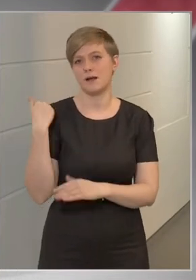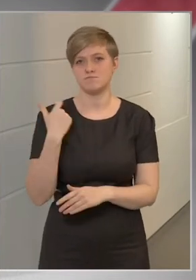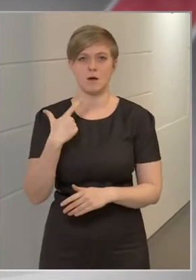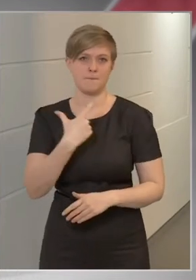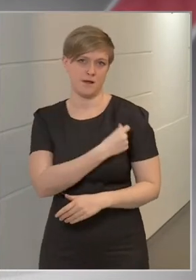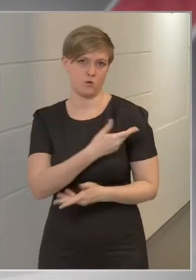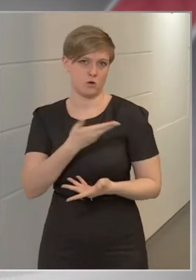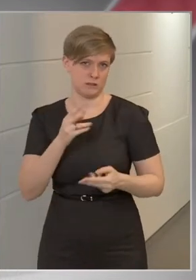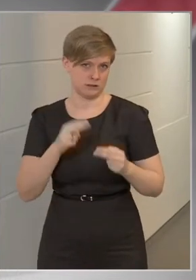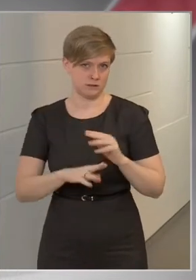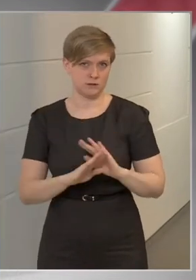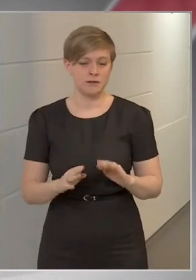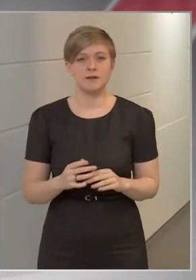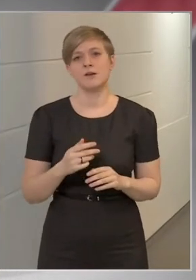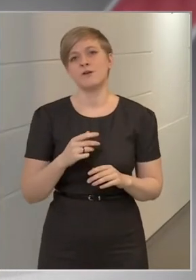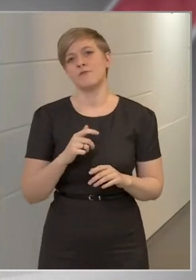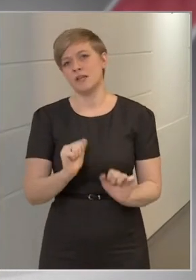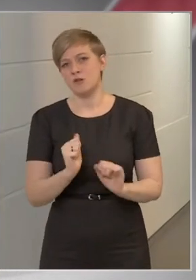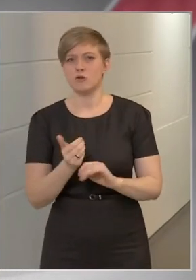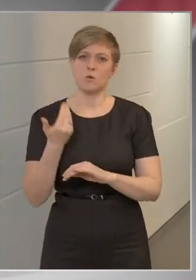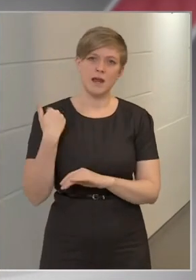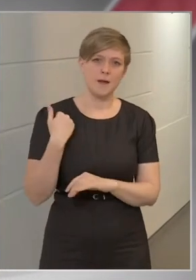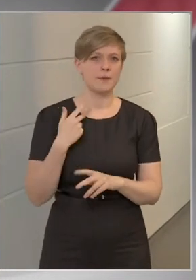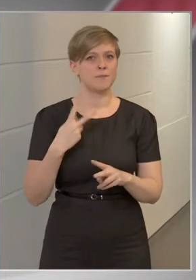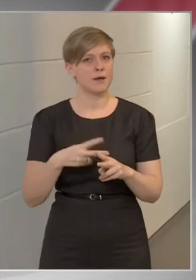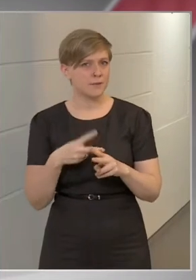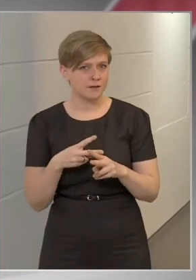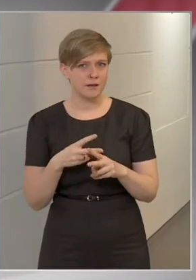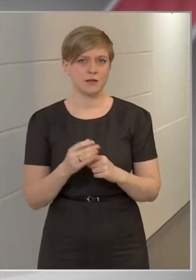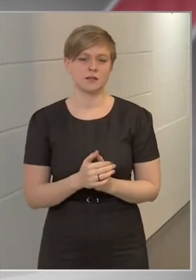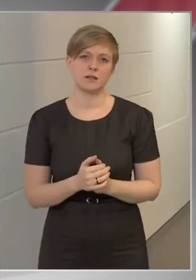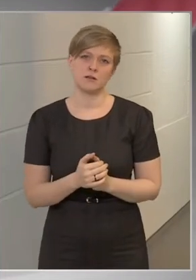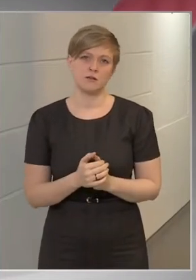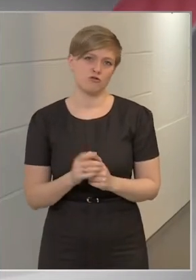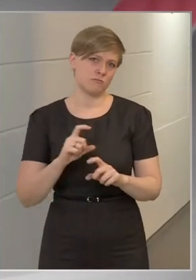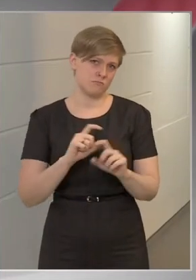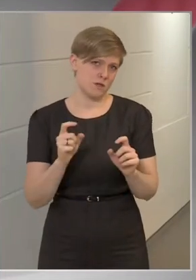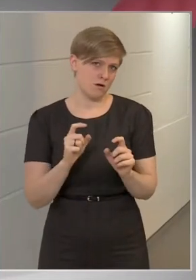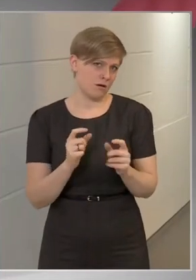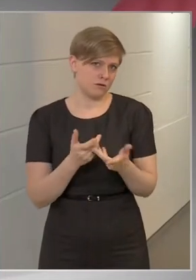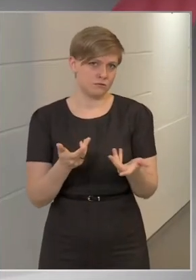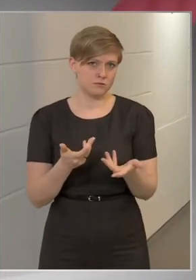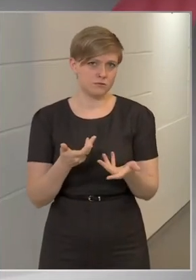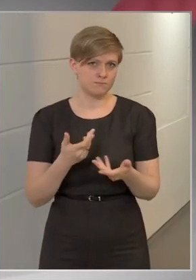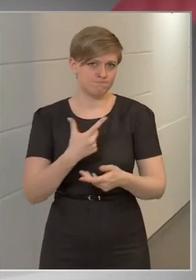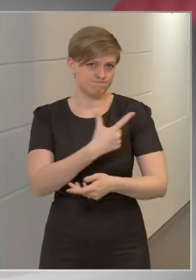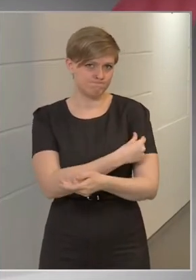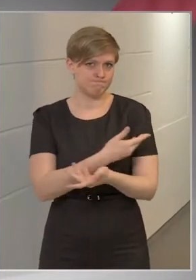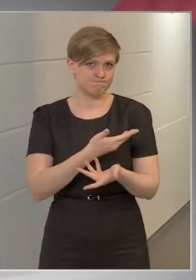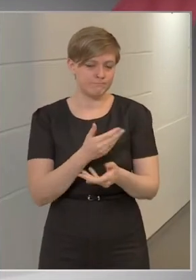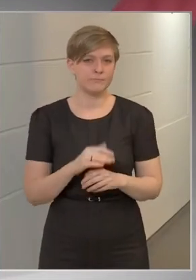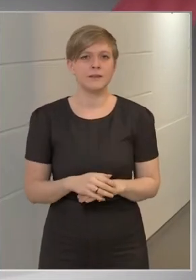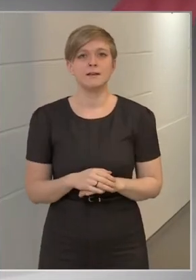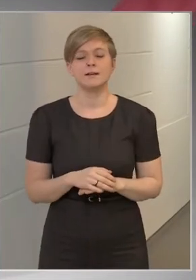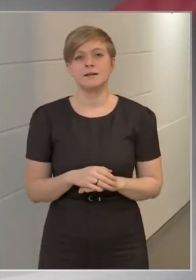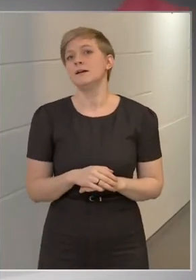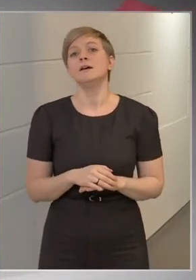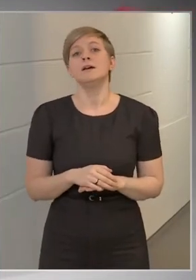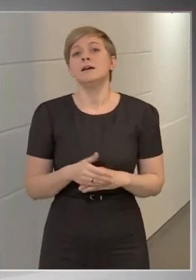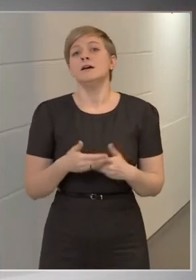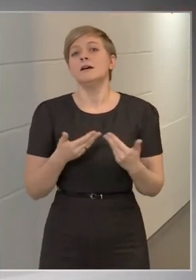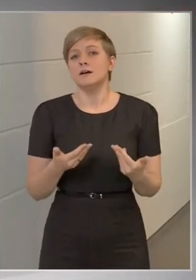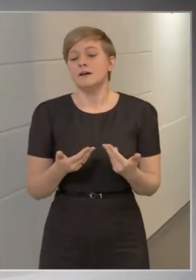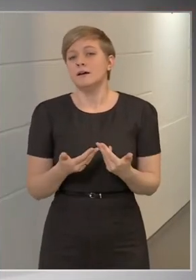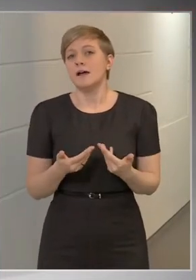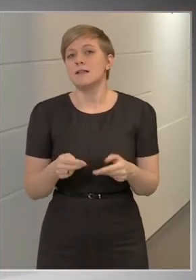beoltottak, vagy a védettség egyéb okokból korábbi megbetegedés miatt fennáll. És ezt követően pedig